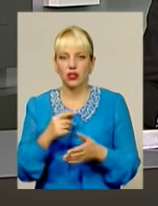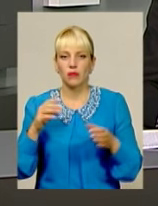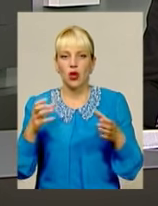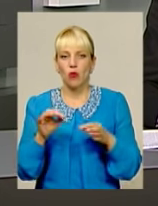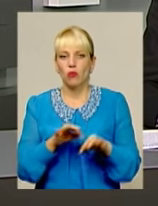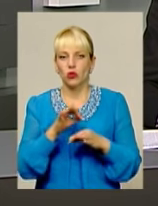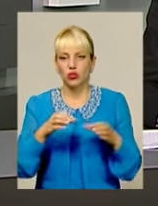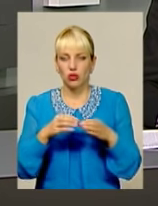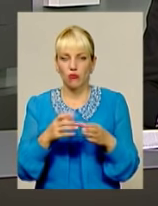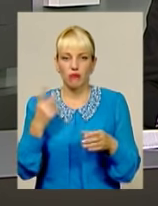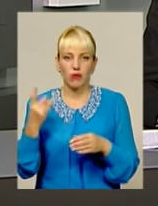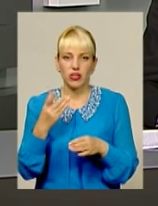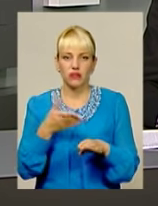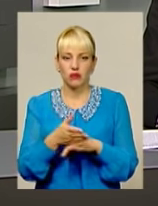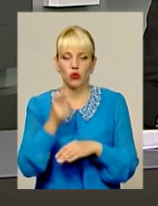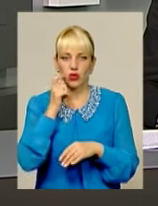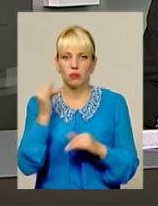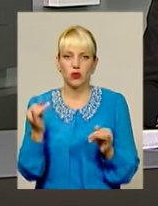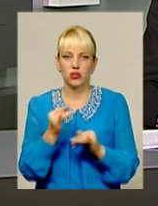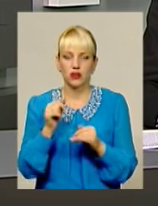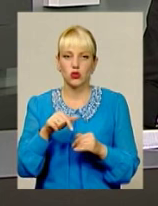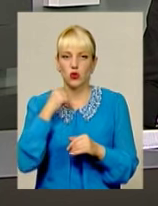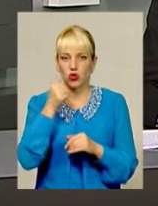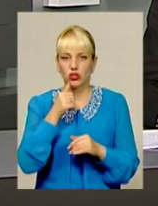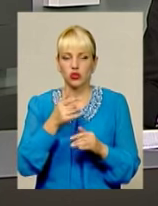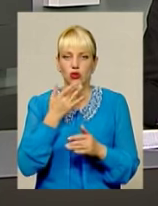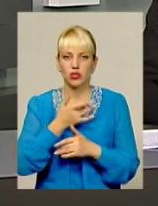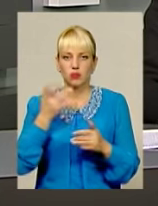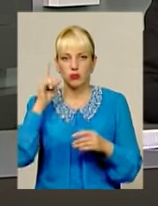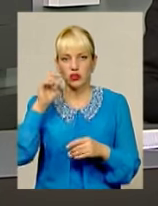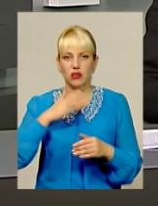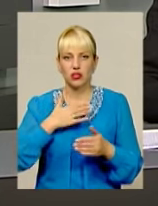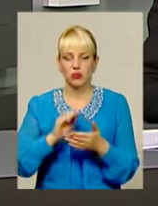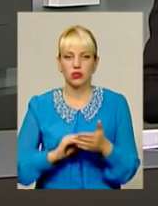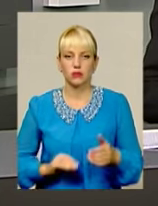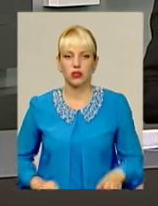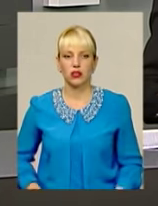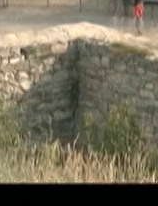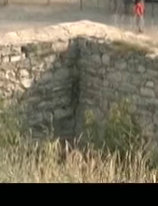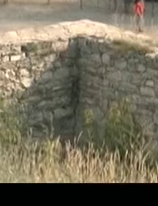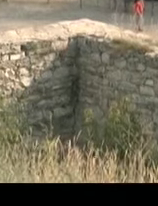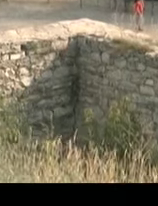вперше відвідала Україну. Про цікавинки цьогорічної республіки знає Надія Куриляк.